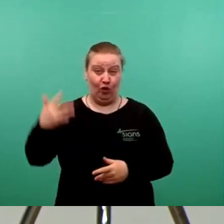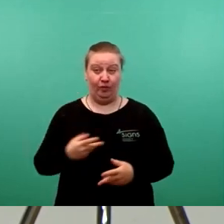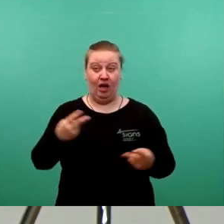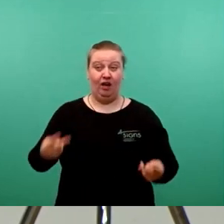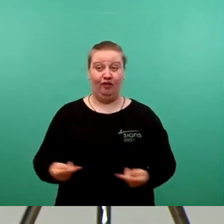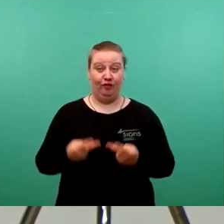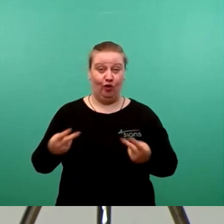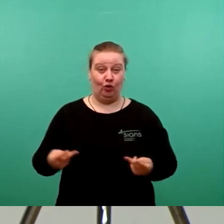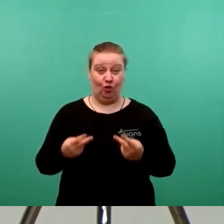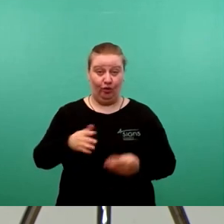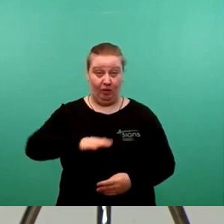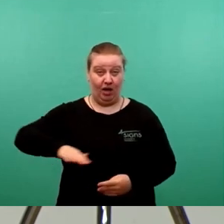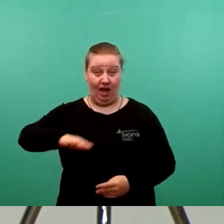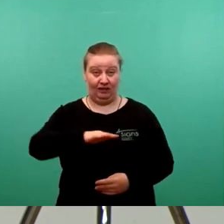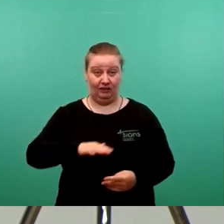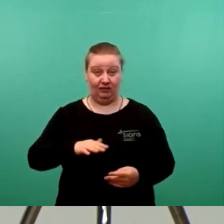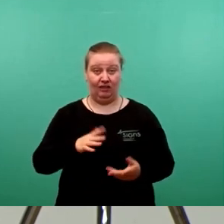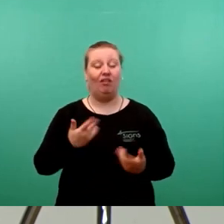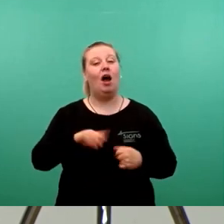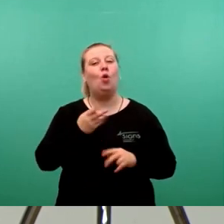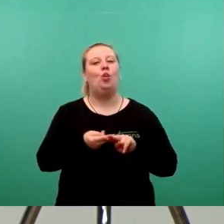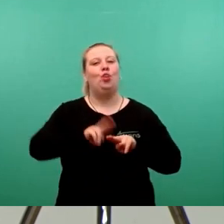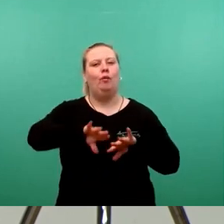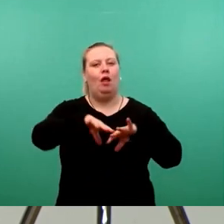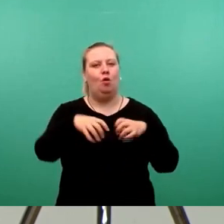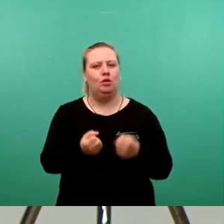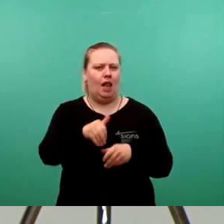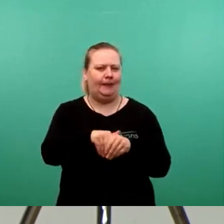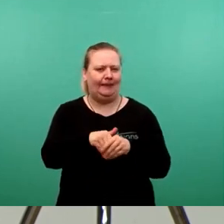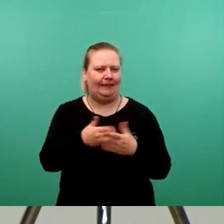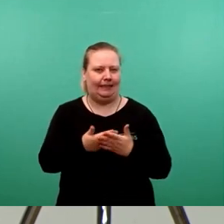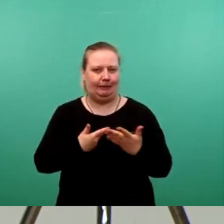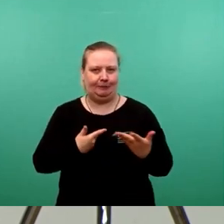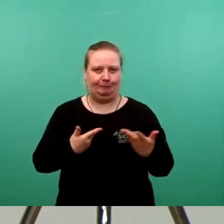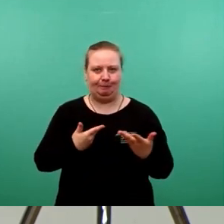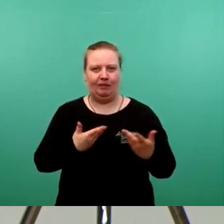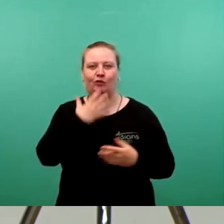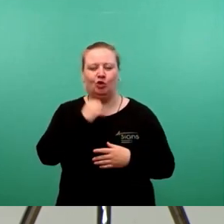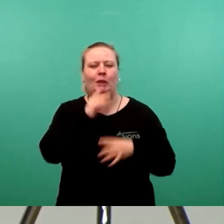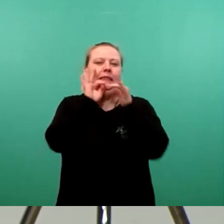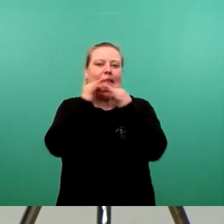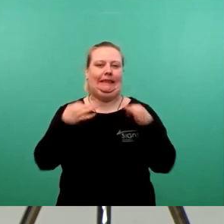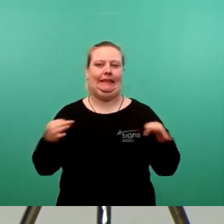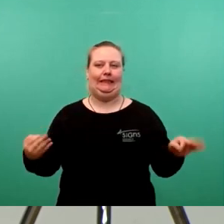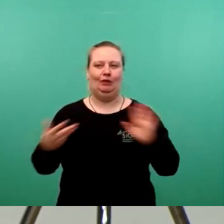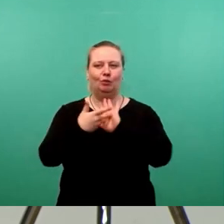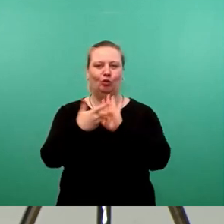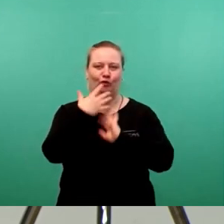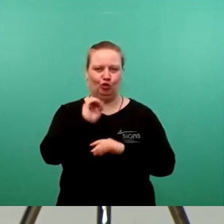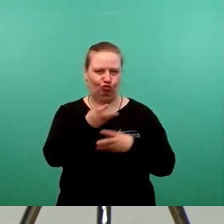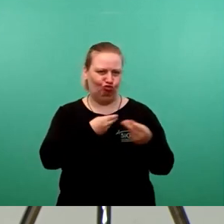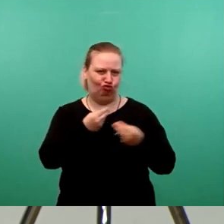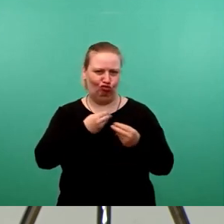weil auch das Land ist an Doppelhaushalte gebunden. Deshalb wollen wir das schon noch mal miteinander besprechen,